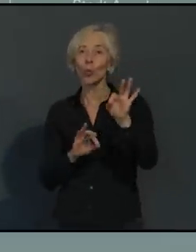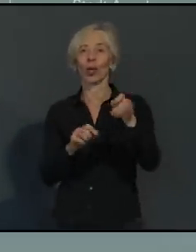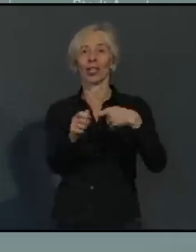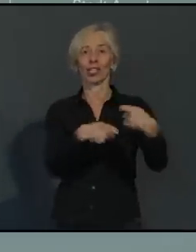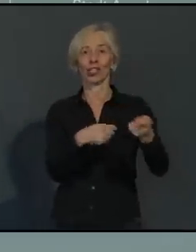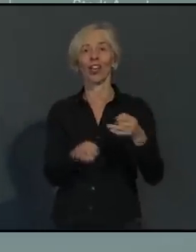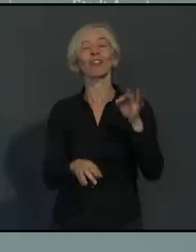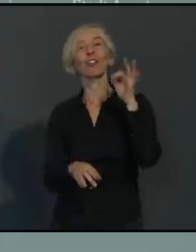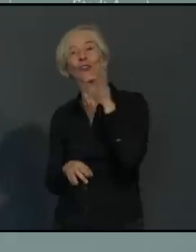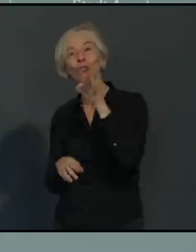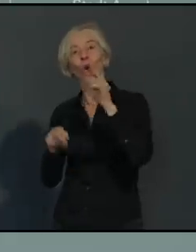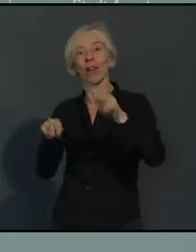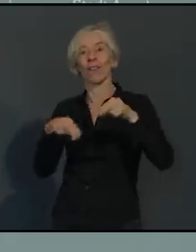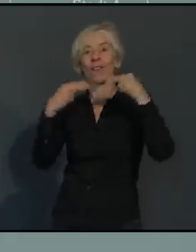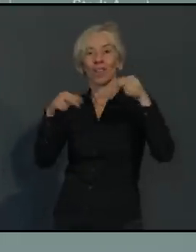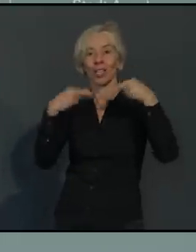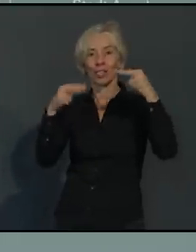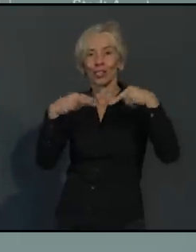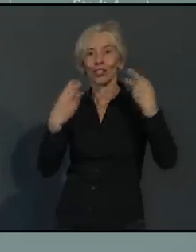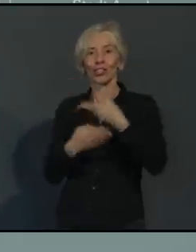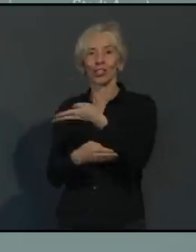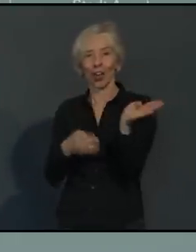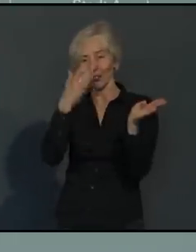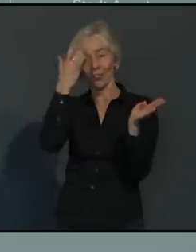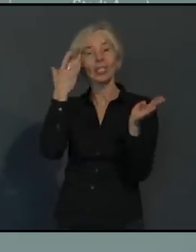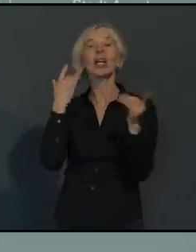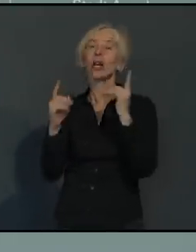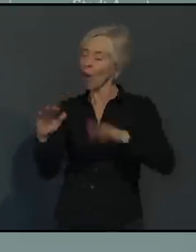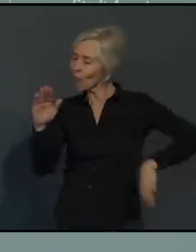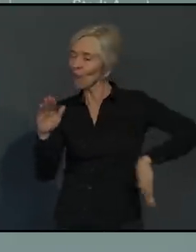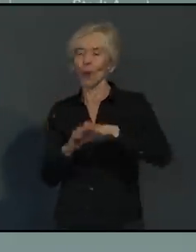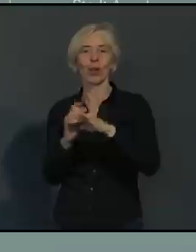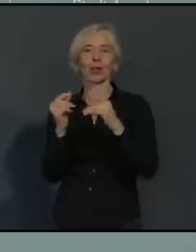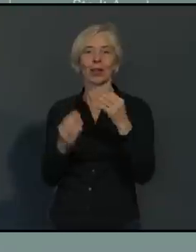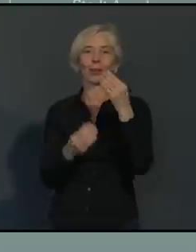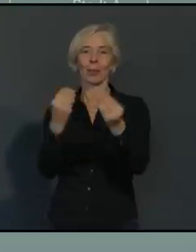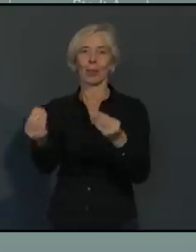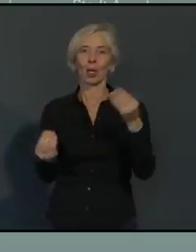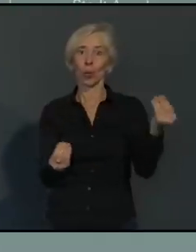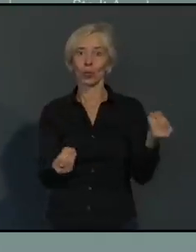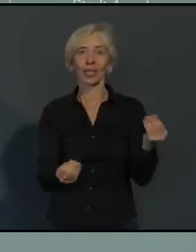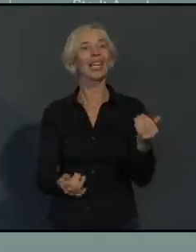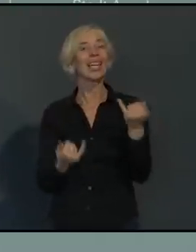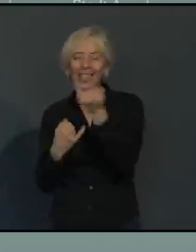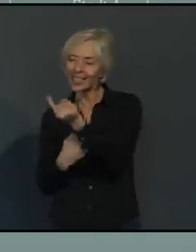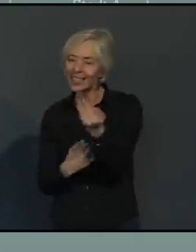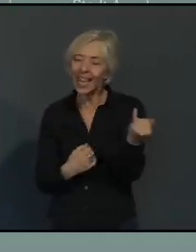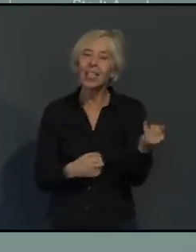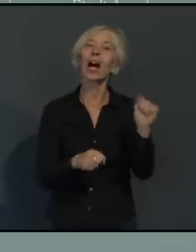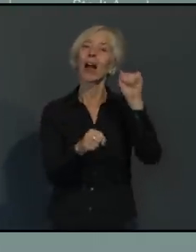Und es sei noch mal gesagt, dass auch jeder daran teilnehmen kann. Das ist durchaus ein Aufruf auch an jeden